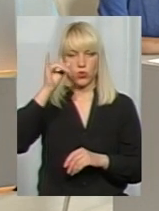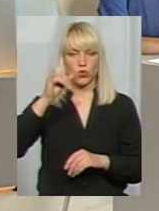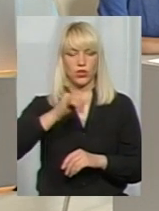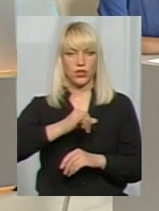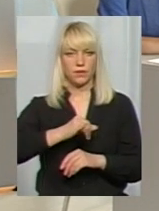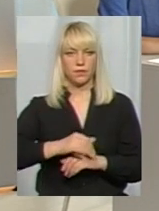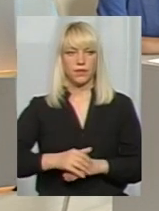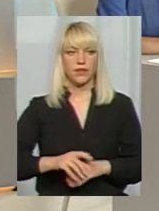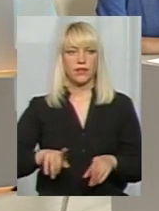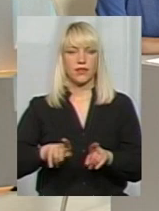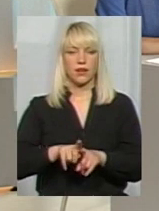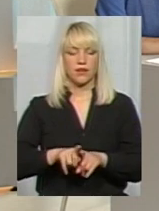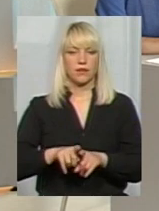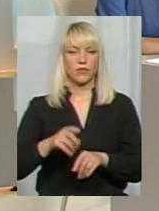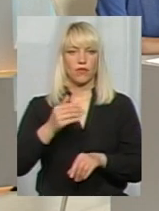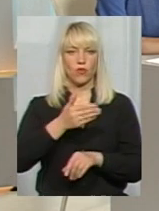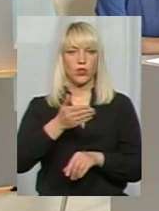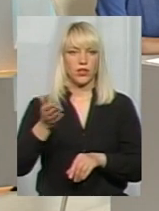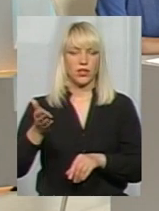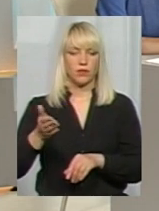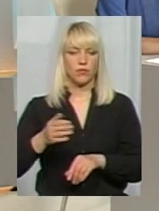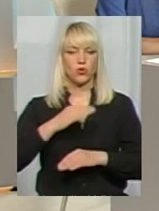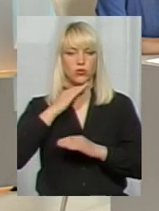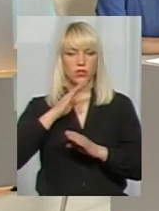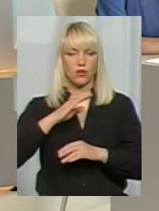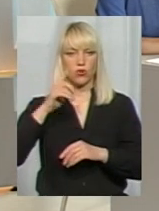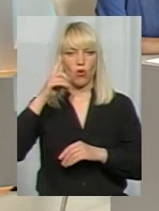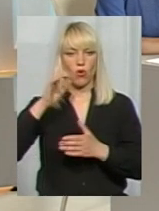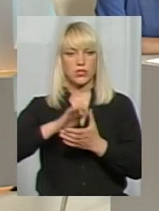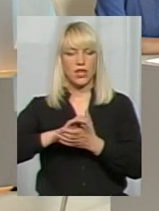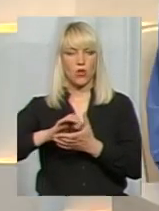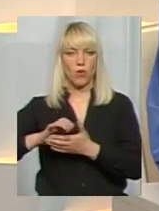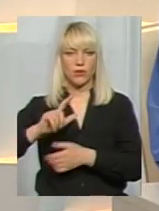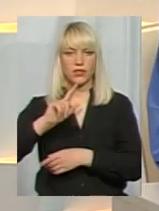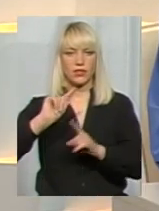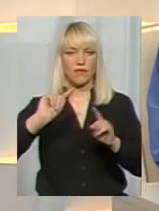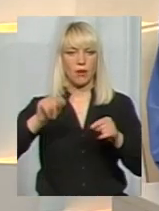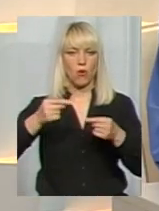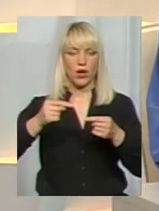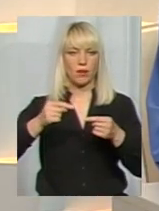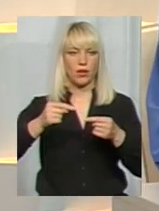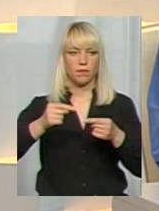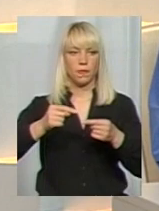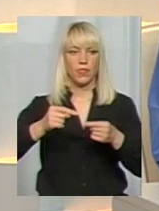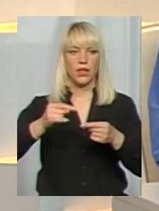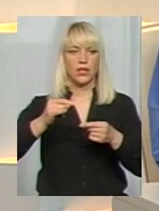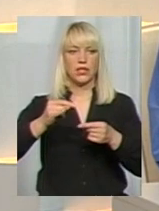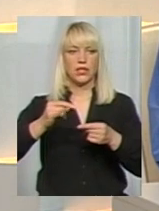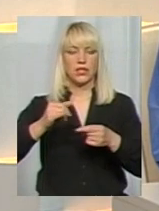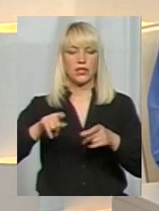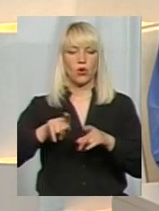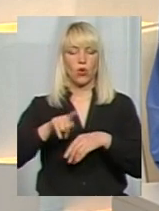І таким чином вони достатньо вже ознайомлені із вимогами і такої науки, як